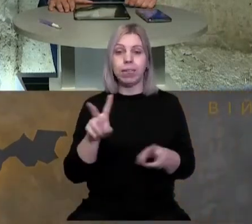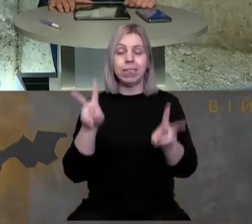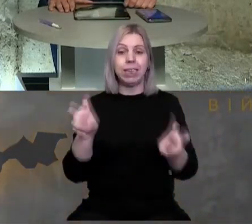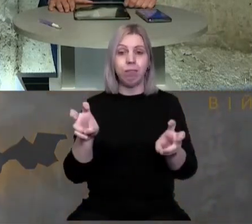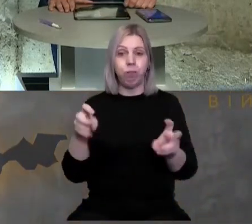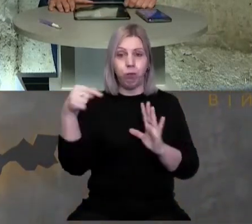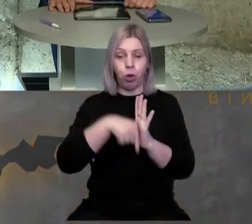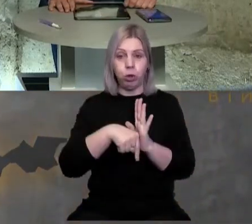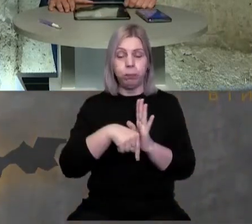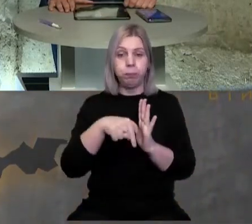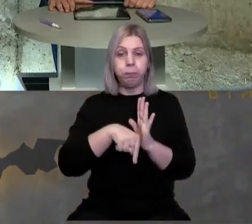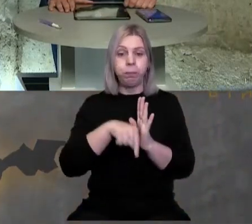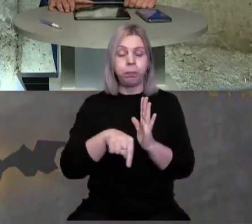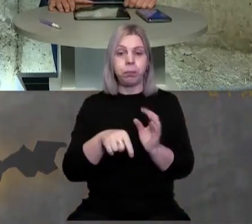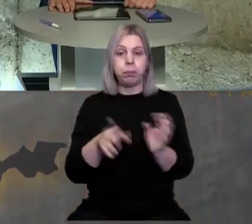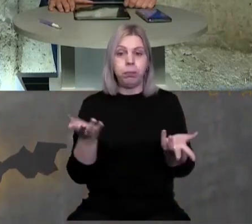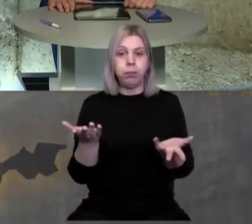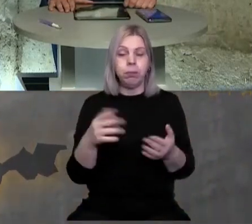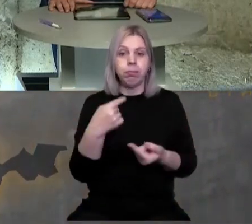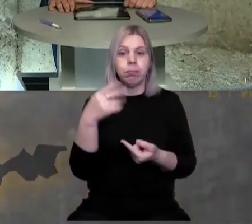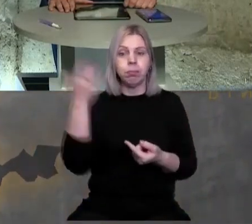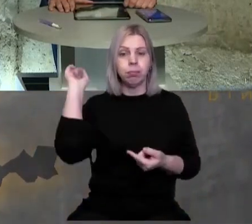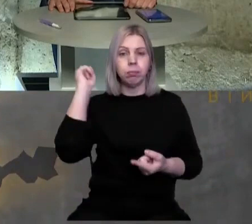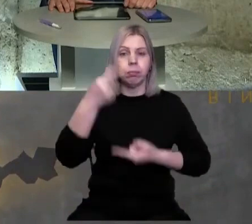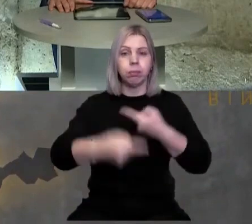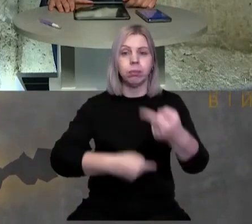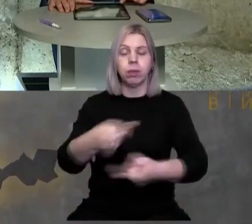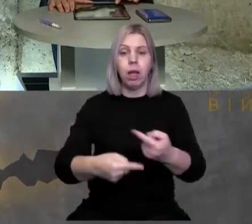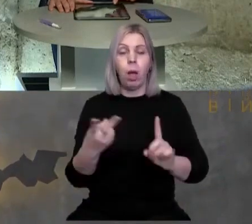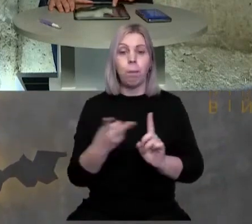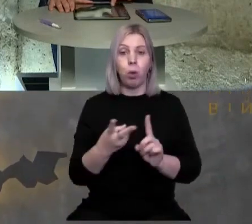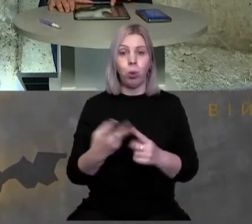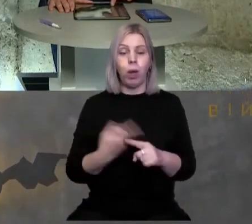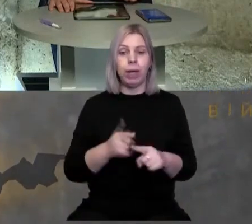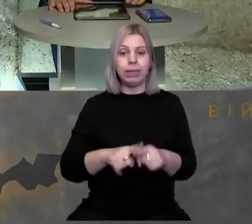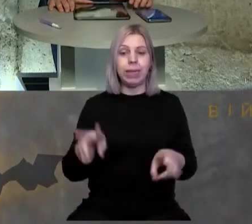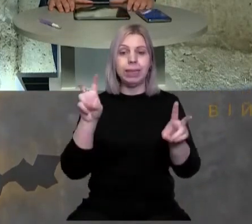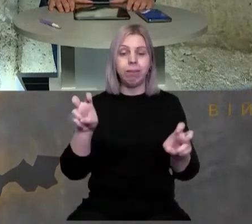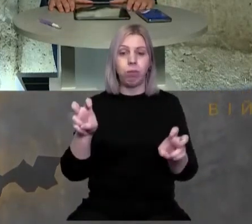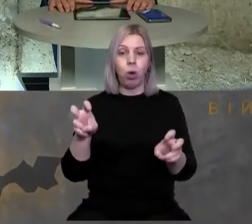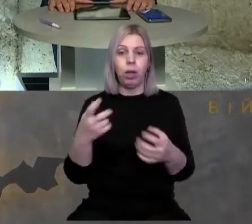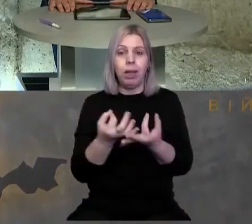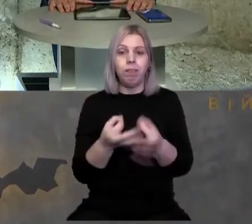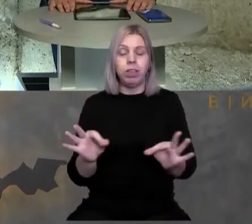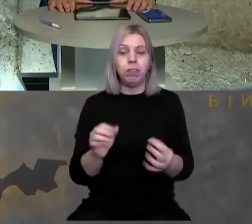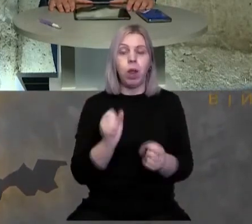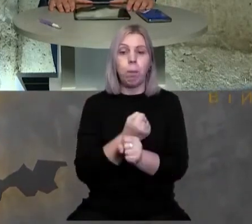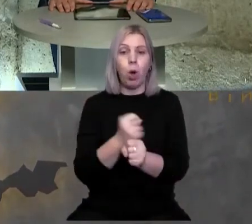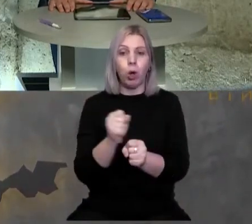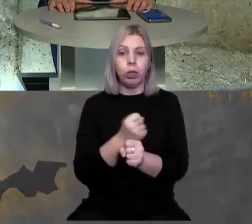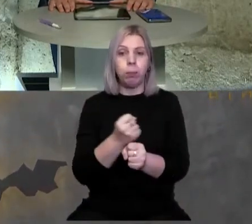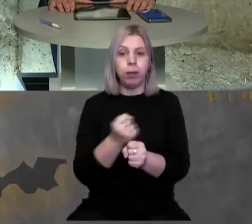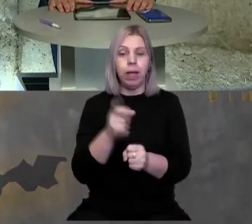символ прабатьківщини, по-перше, по-друге, це символ визвольної боротьби